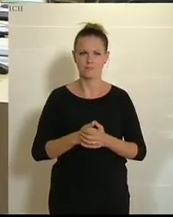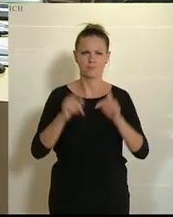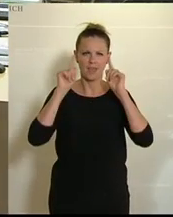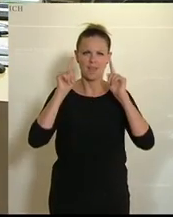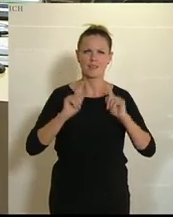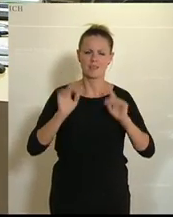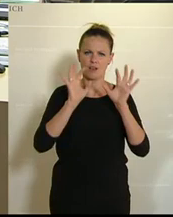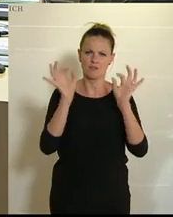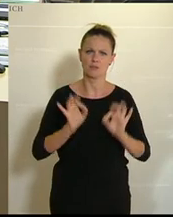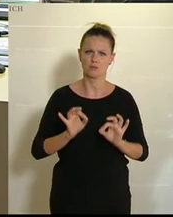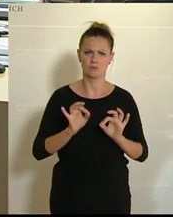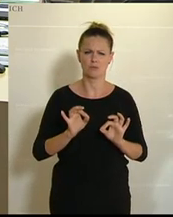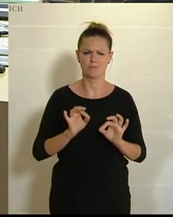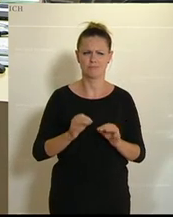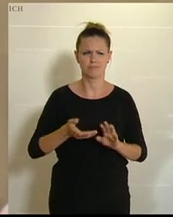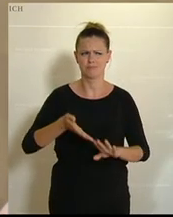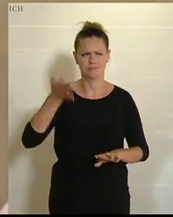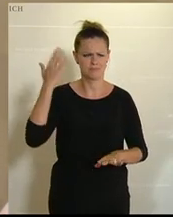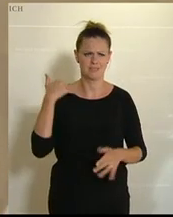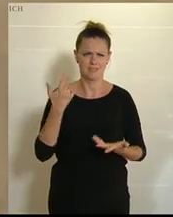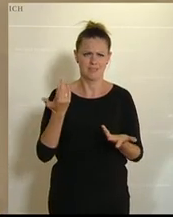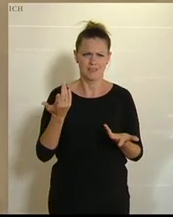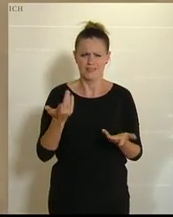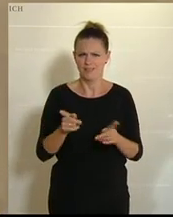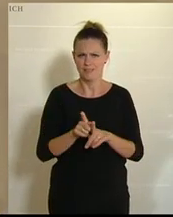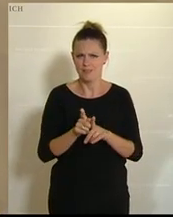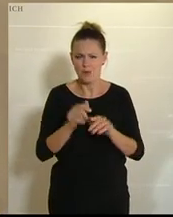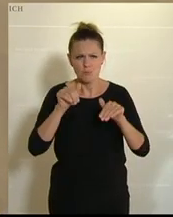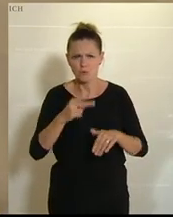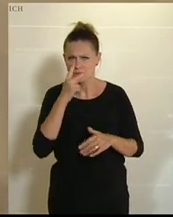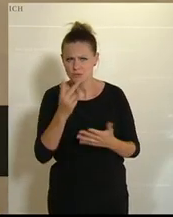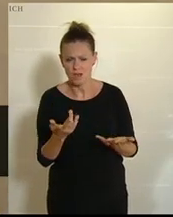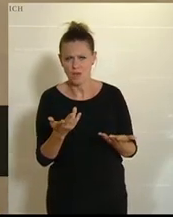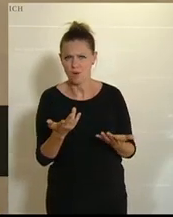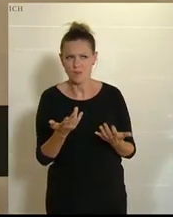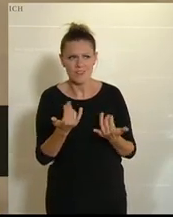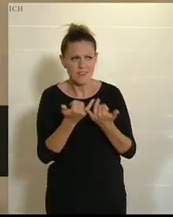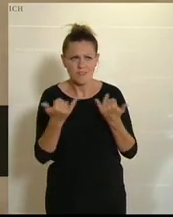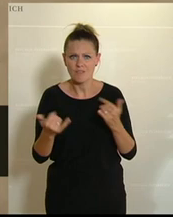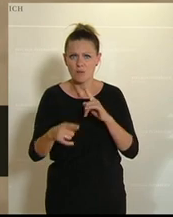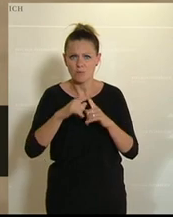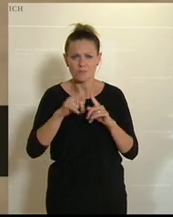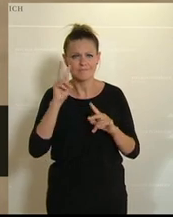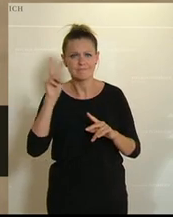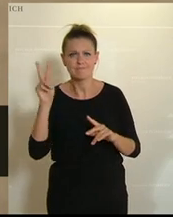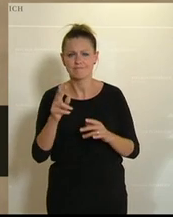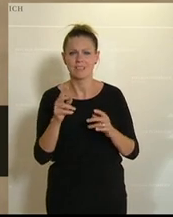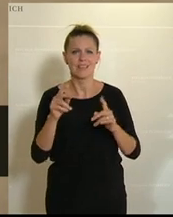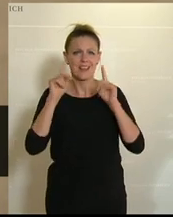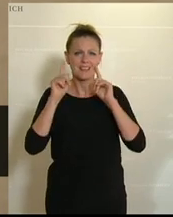Tierversuche sind retro und wir müssen Perspektiven schaffen, um einen Aufstieg aus der